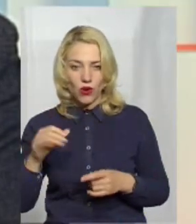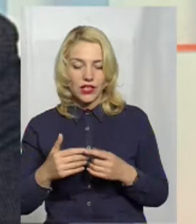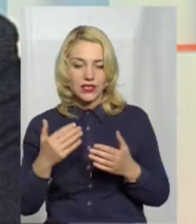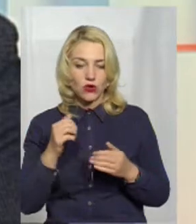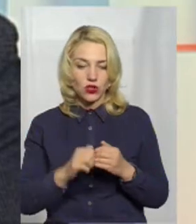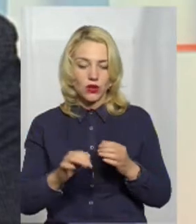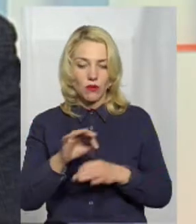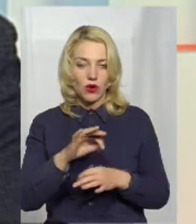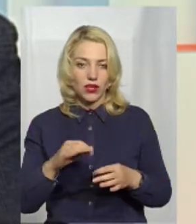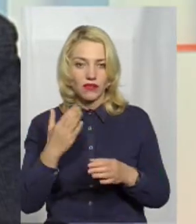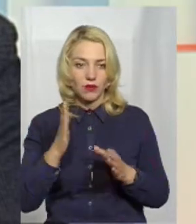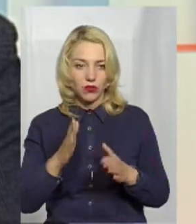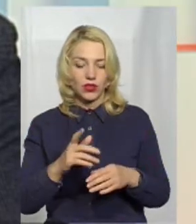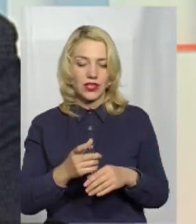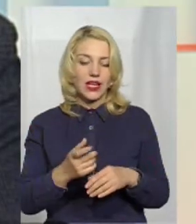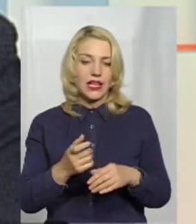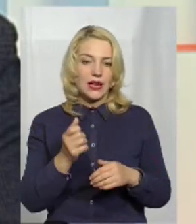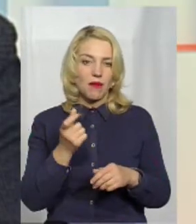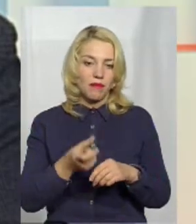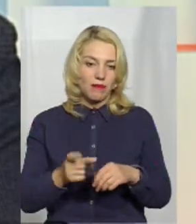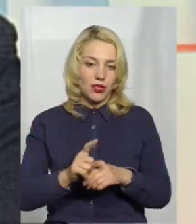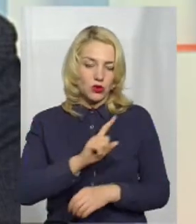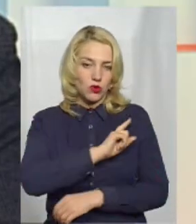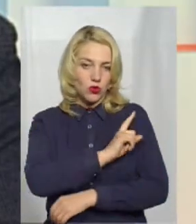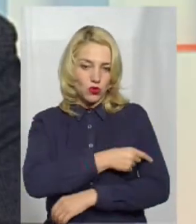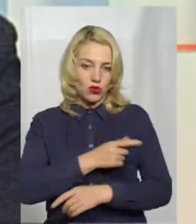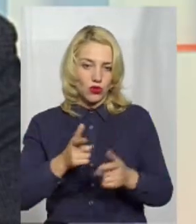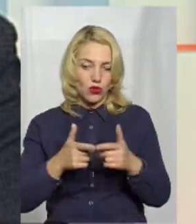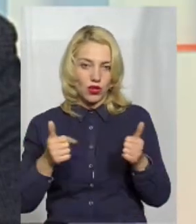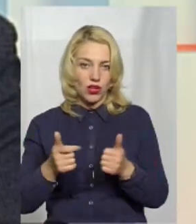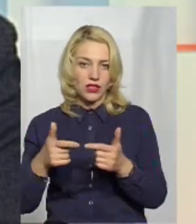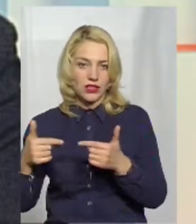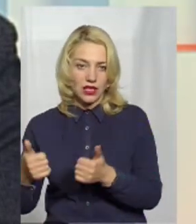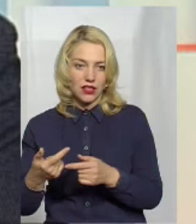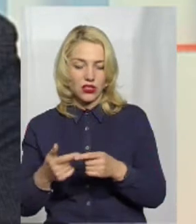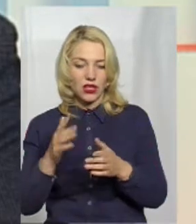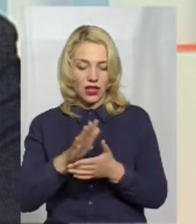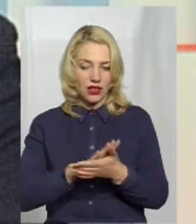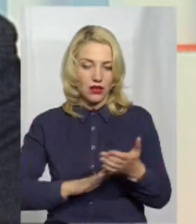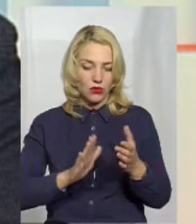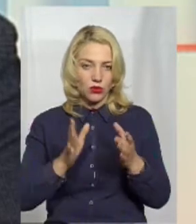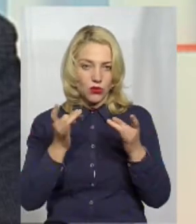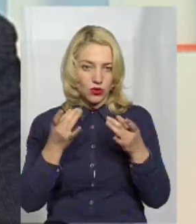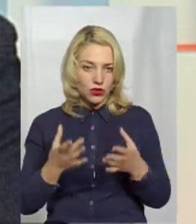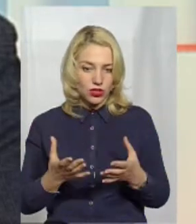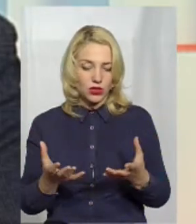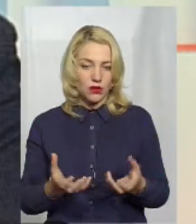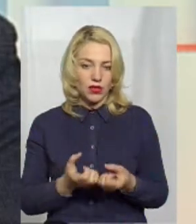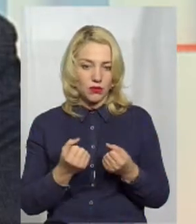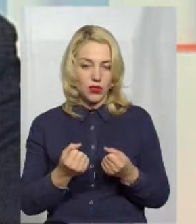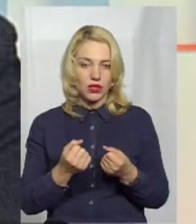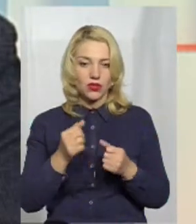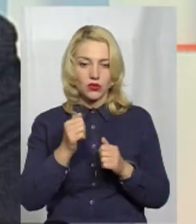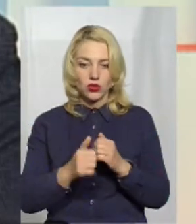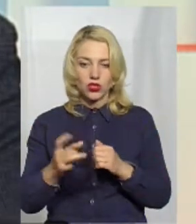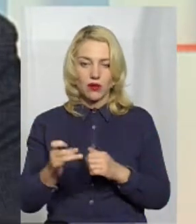ставати більш потужною організацією. І вам буде набагато далі простіше отримувати з кожним разом більший проєкт,